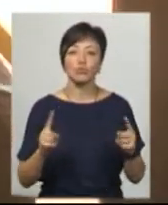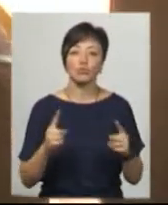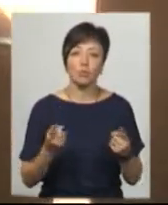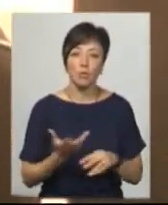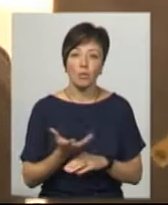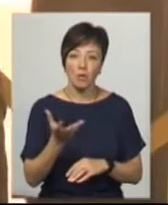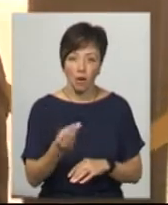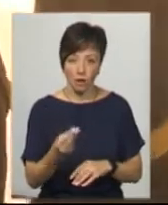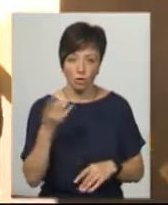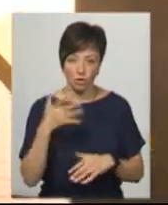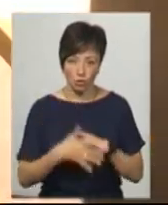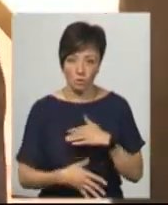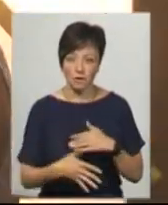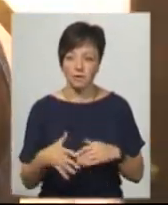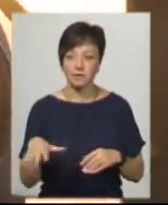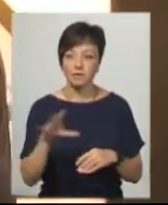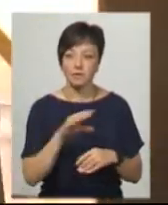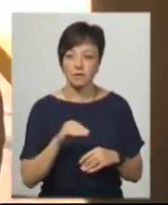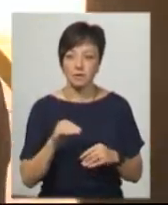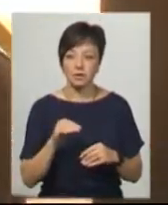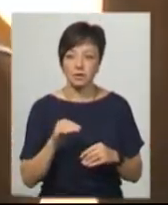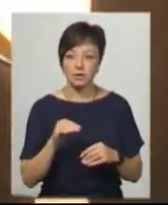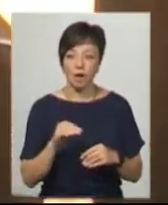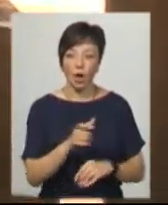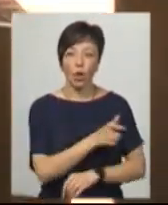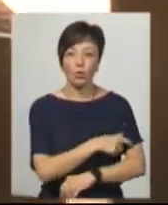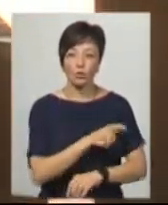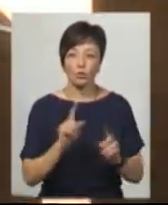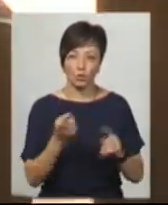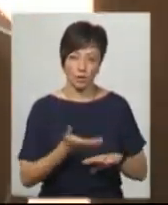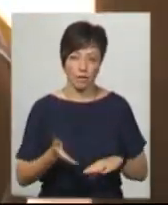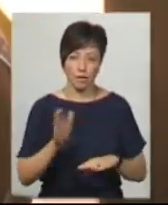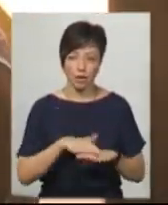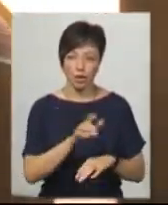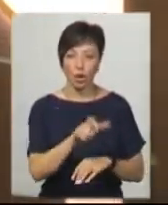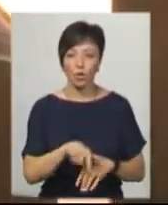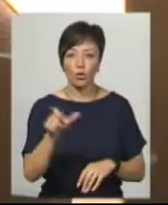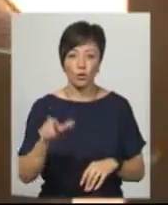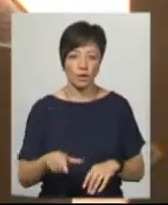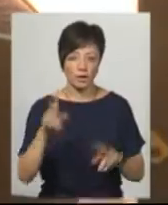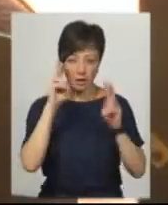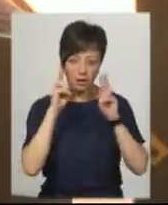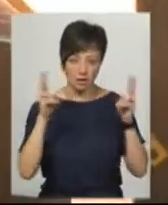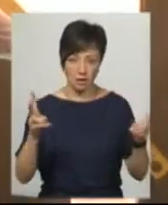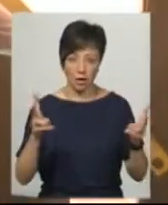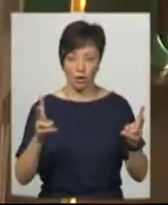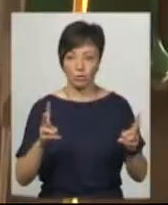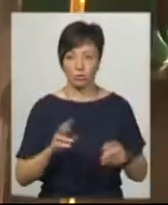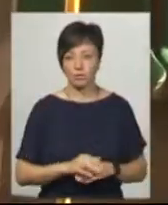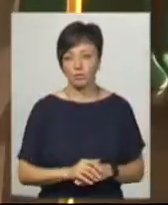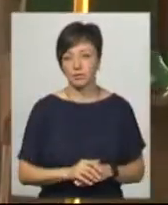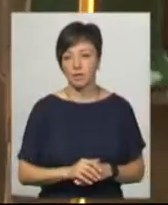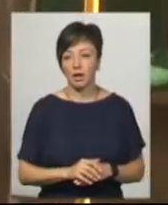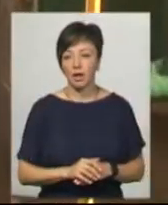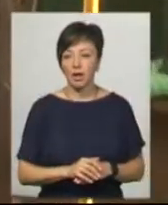платний, розумієте? От все, кондуктору дуже важко, тому що люди неосвідомлені, вони не знають.